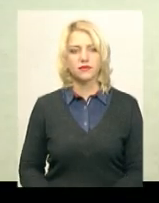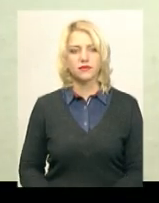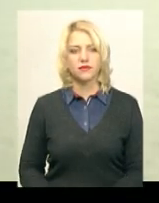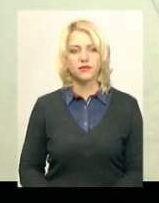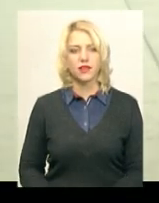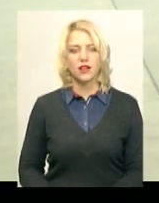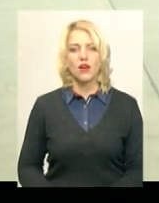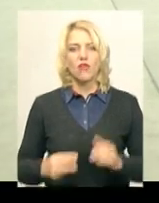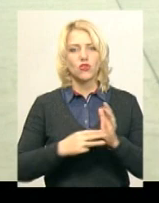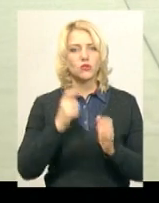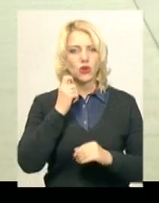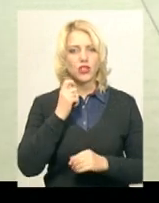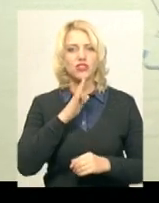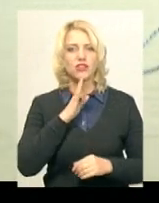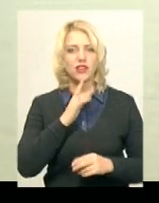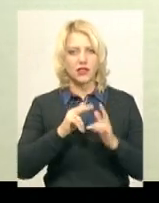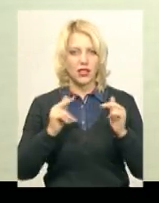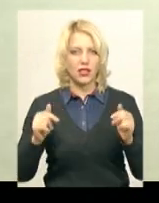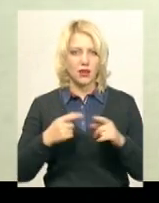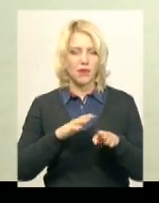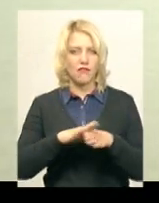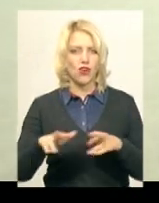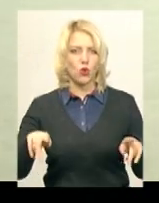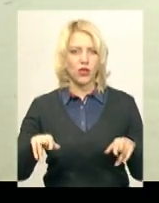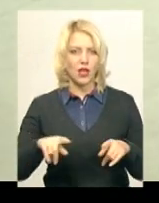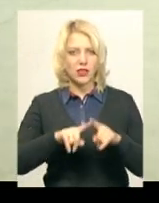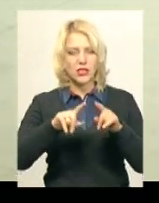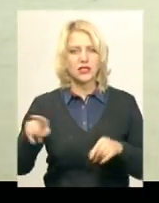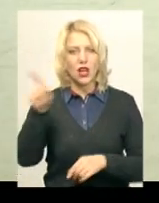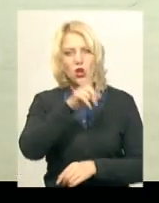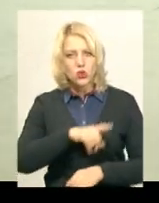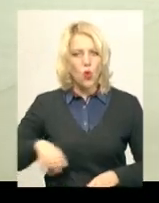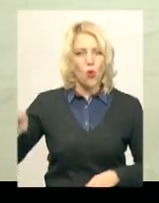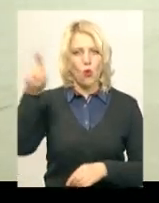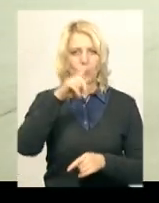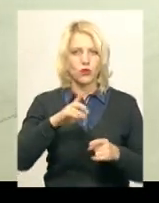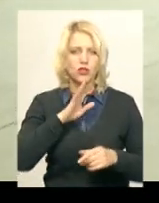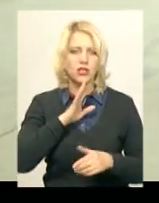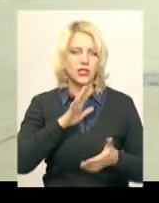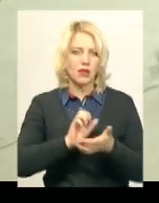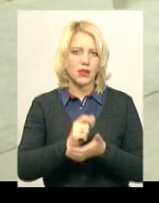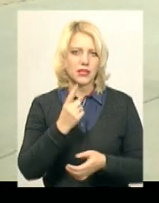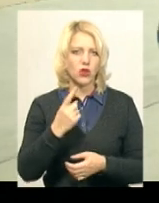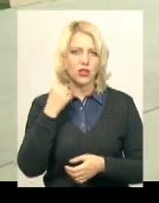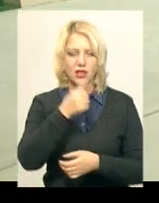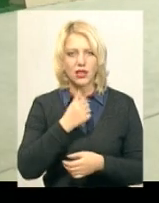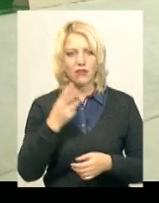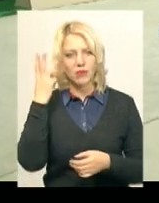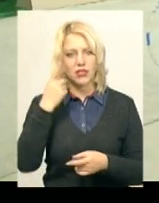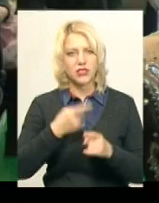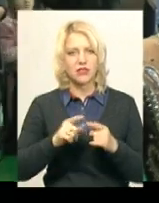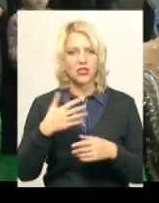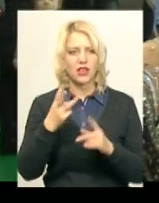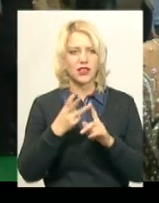Восьмирічна гімнастка з Дніпра Єва Волочек виконує танець обручем. Каже, художньою гімнастикою займається рік. У Хмельницькому це її треті